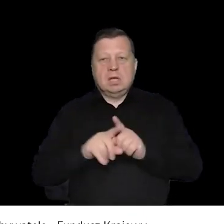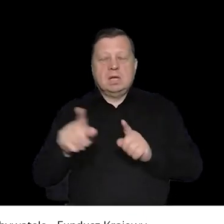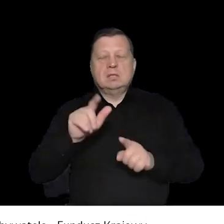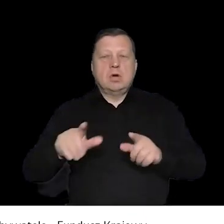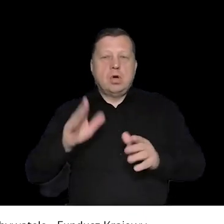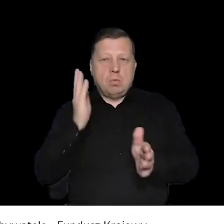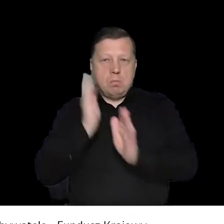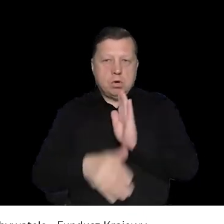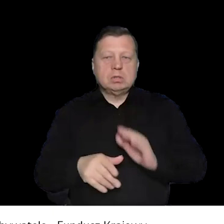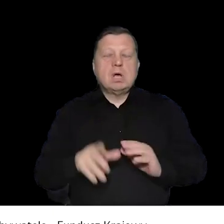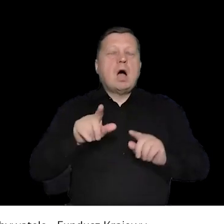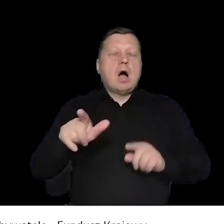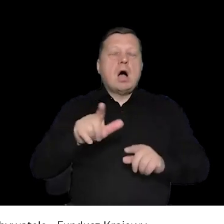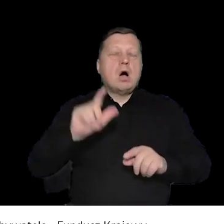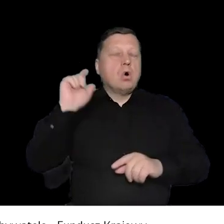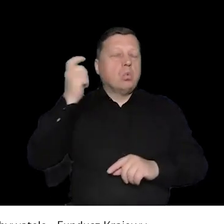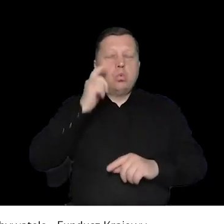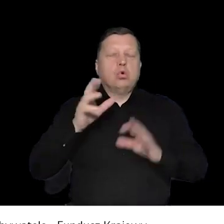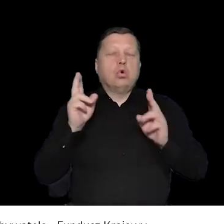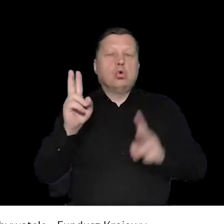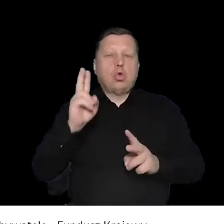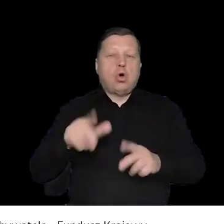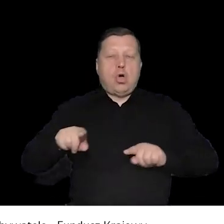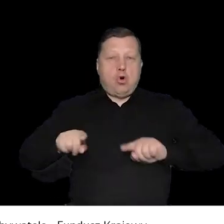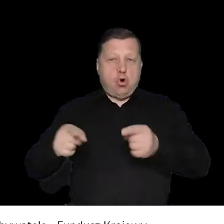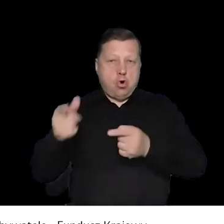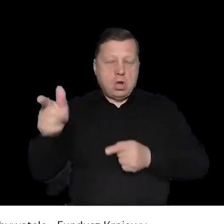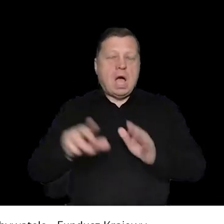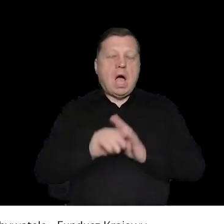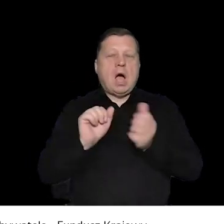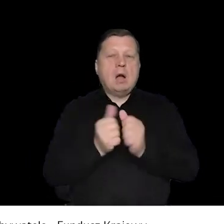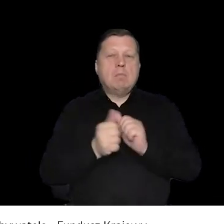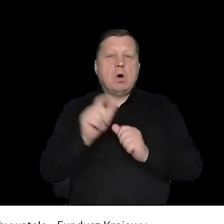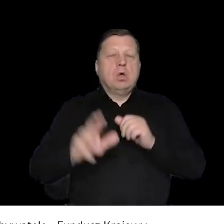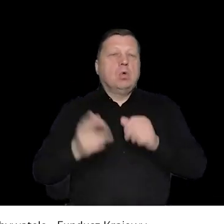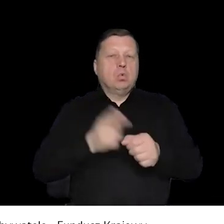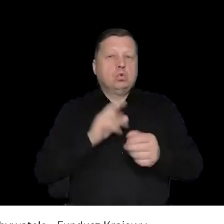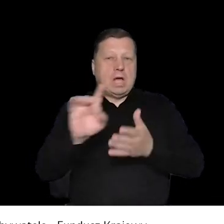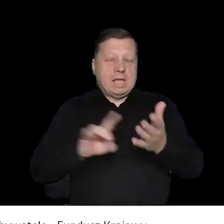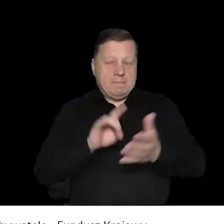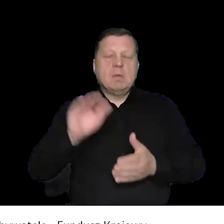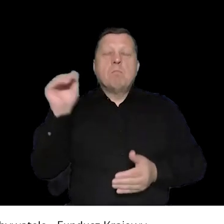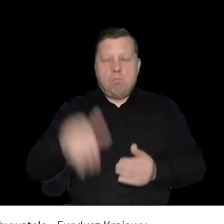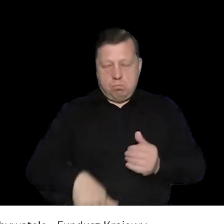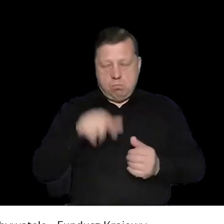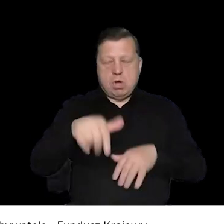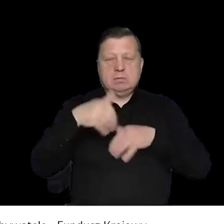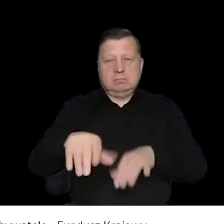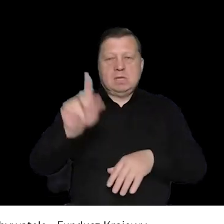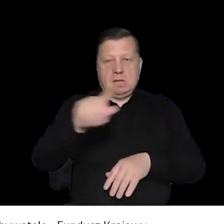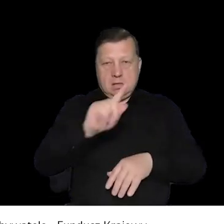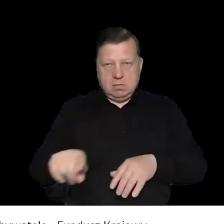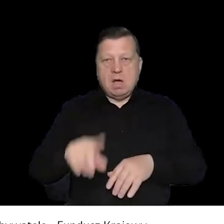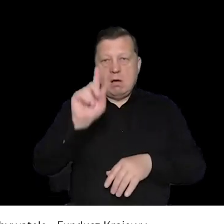generalnie może zostać zwykłe i ugroszczone może zostać rozwiązane albo przez organizatorę, organizatorkę, albo